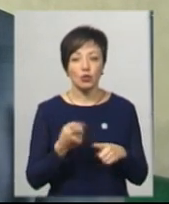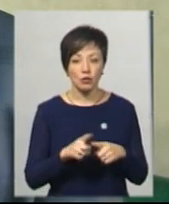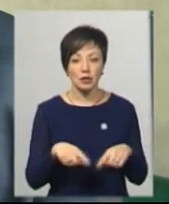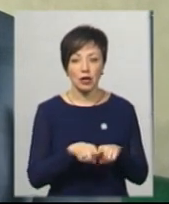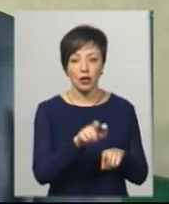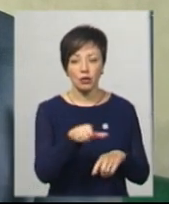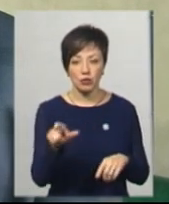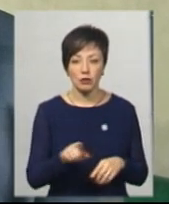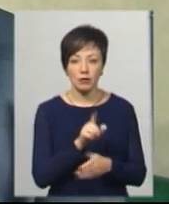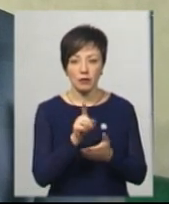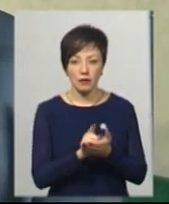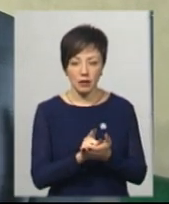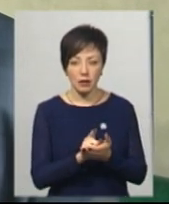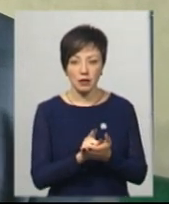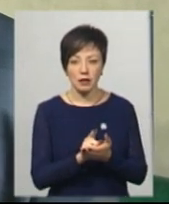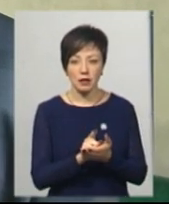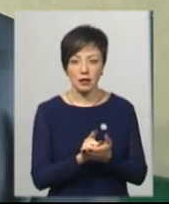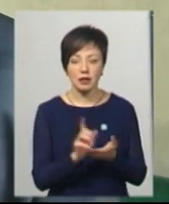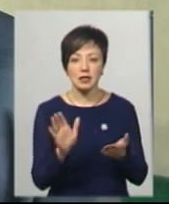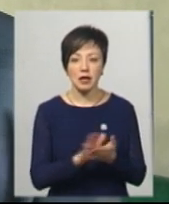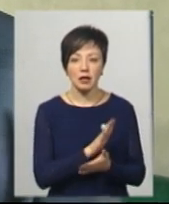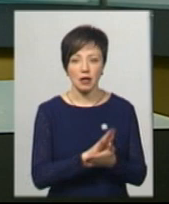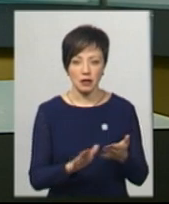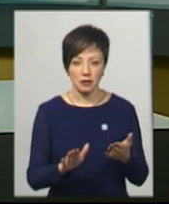підлягають відповідній санації.